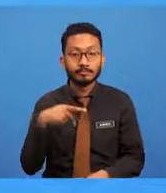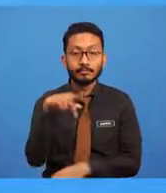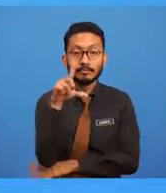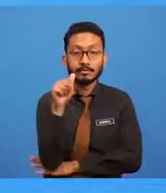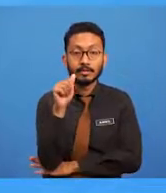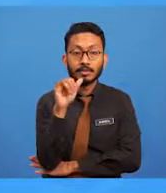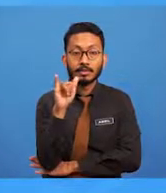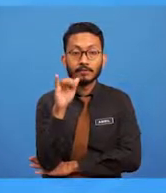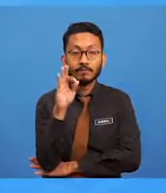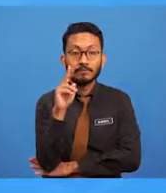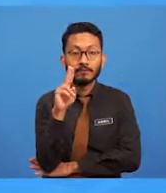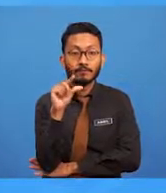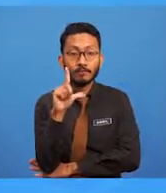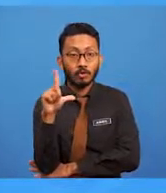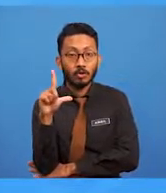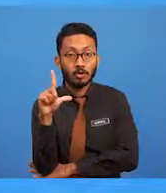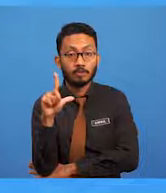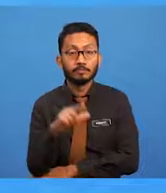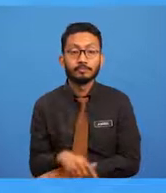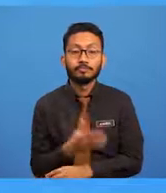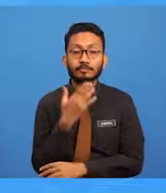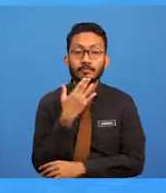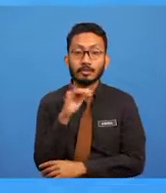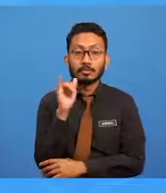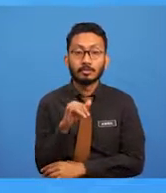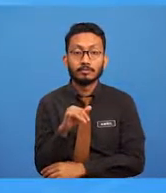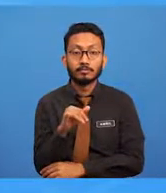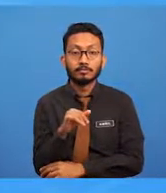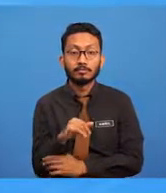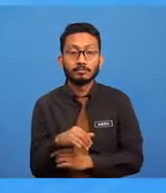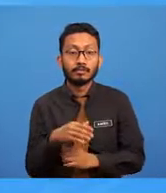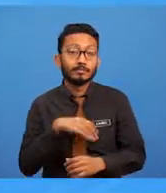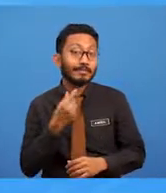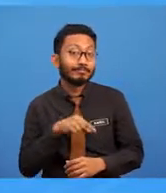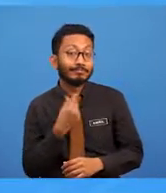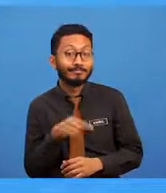ia merupakan warna yang berunsurkan keceriaan.